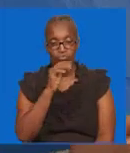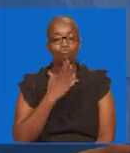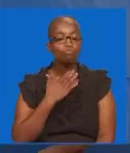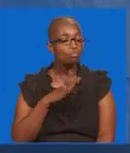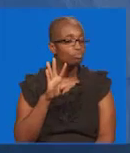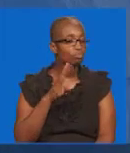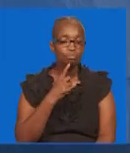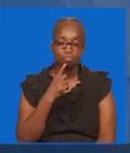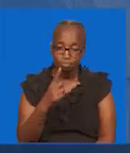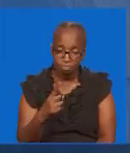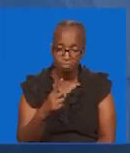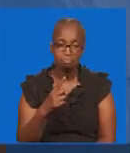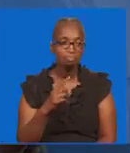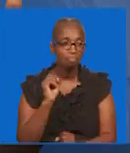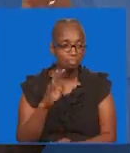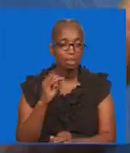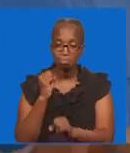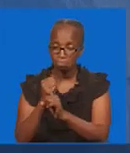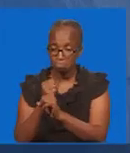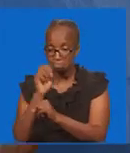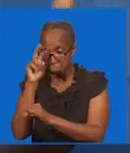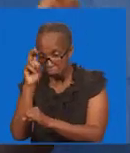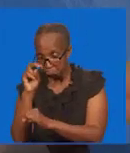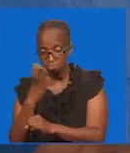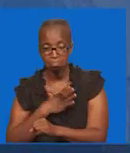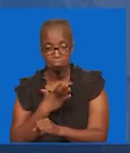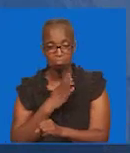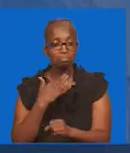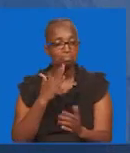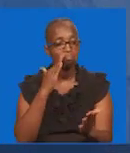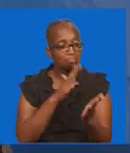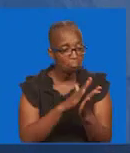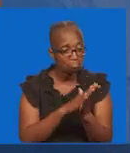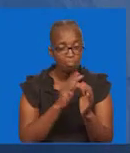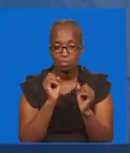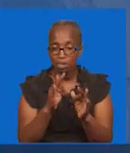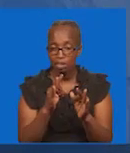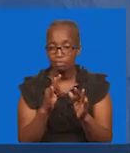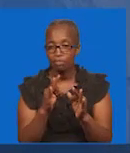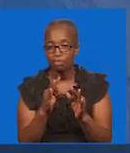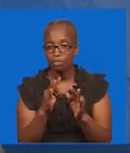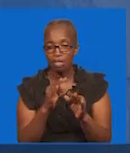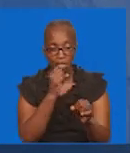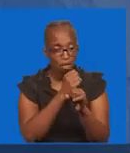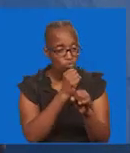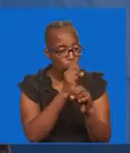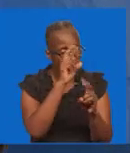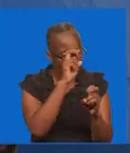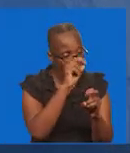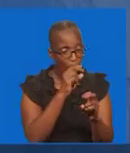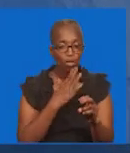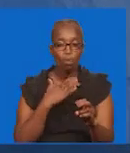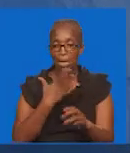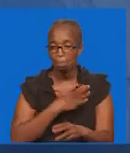Kuambiwa Ili nikosa Watu wanataka kusifiwa Ata wakifanya mambaya Watu wanataka kupigua makofi Ata wakifanya